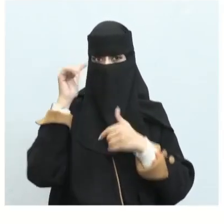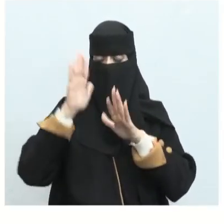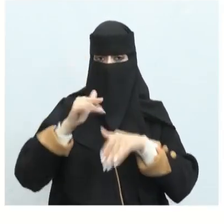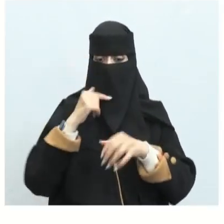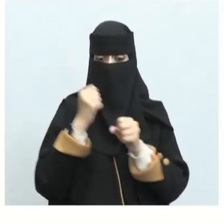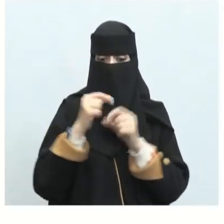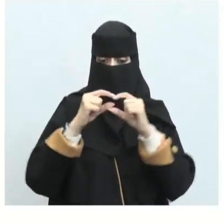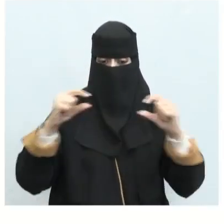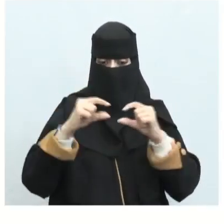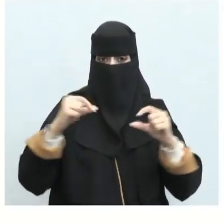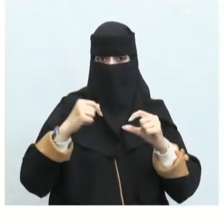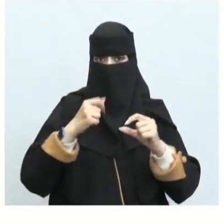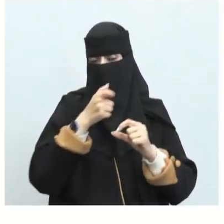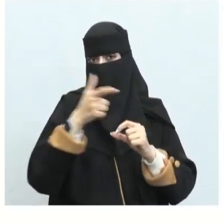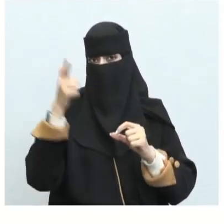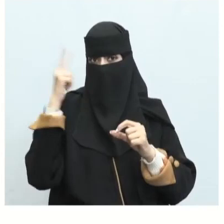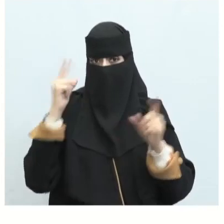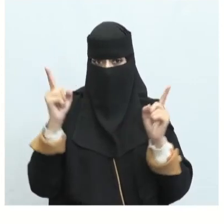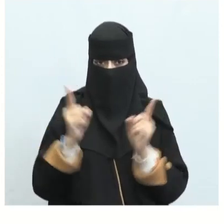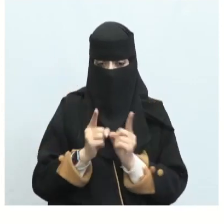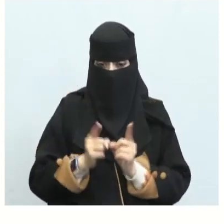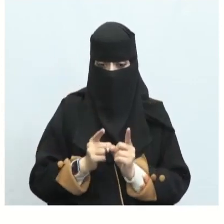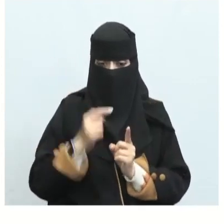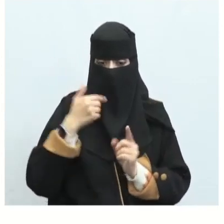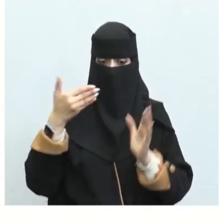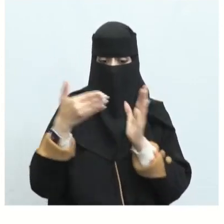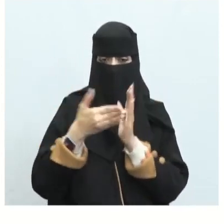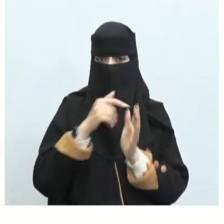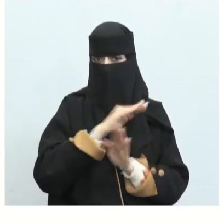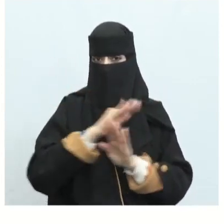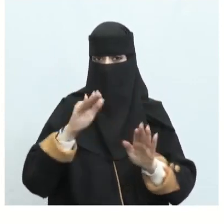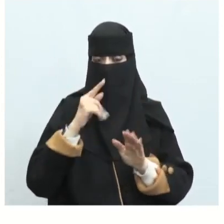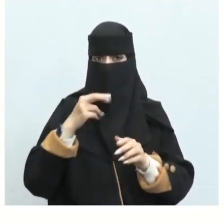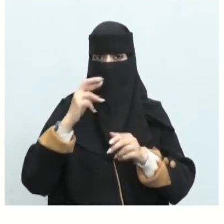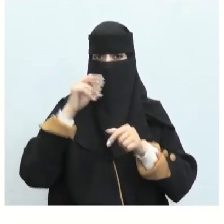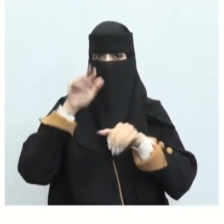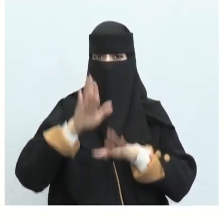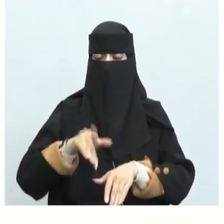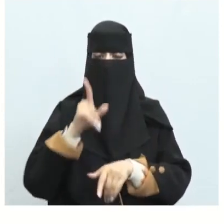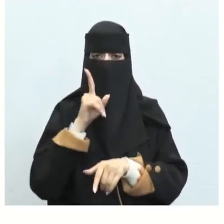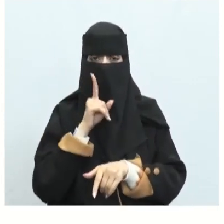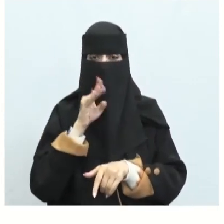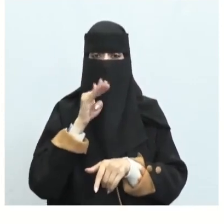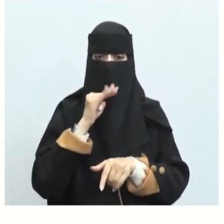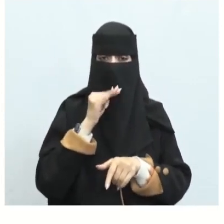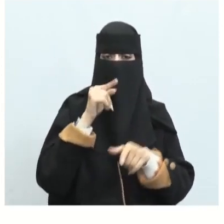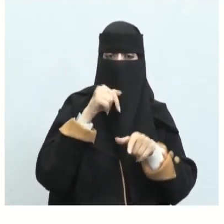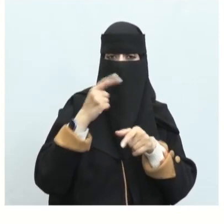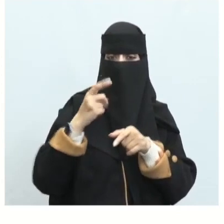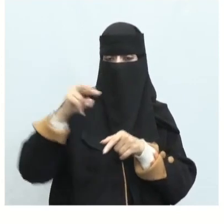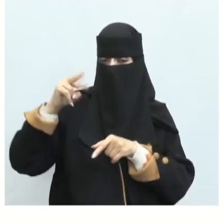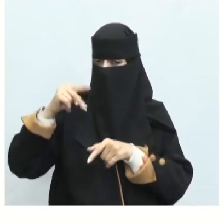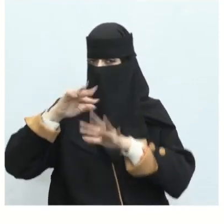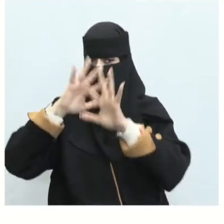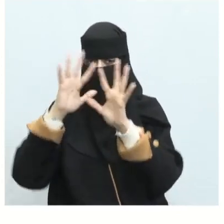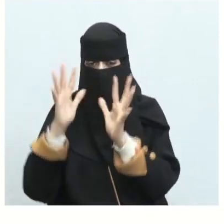في البداية البترة الأخيرة ذكرت يقول أنا استخلصته هو يعني هو الأب وهو الأم وهو الأخ والذي من كل الذي ينسب